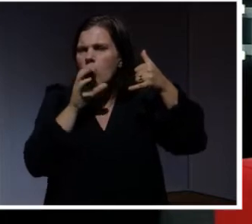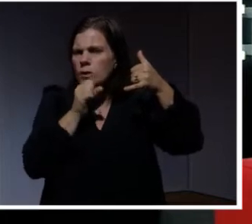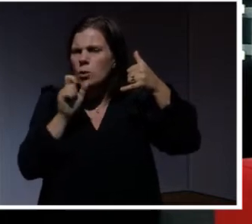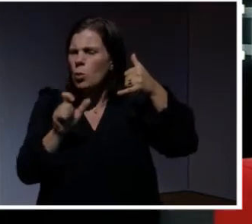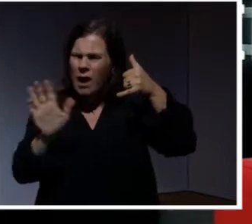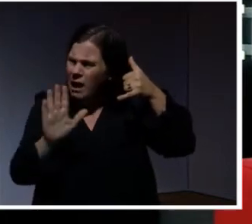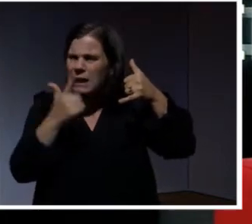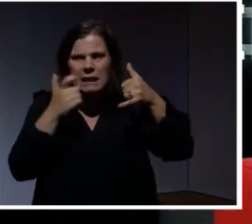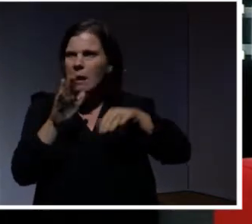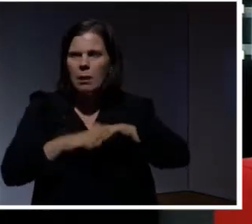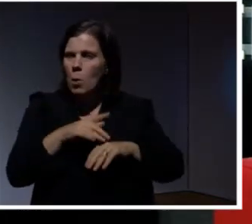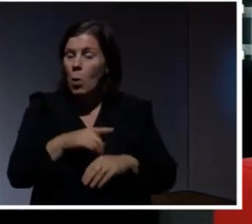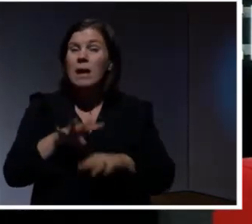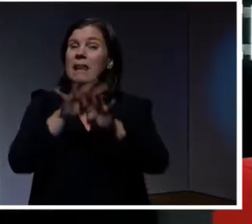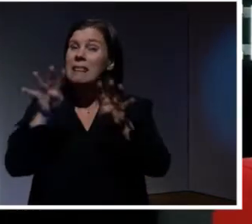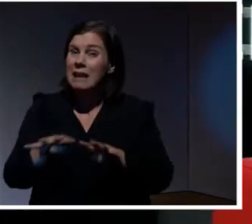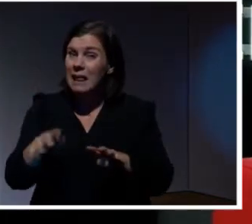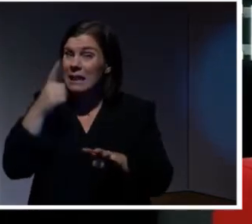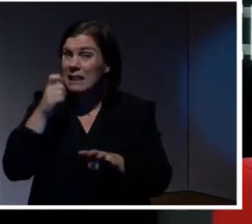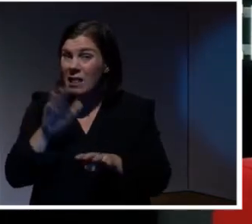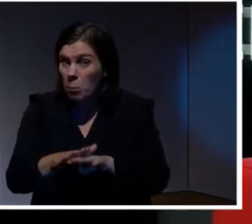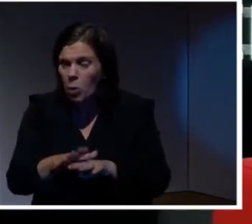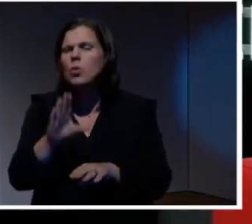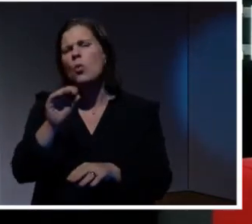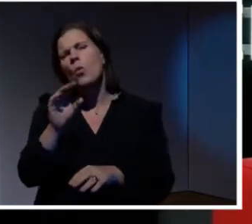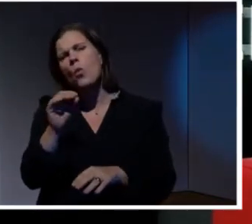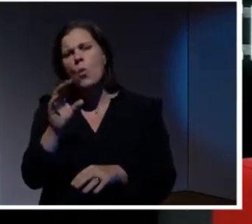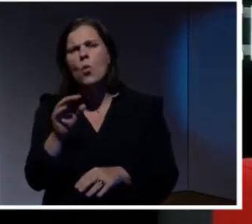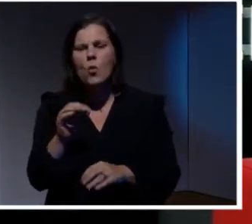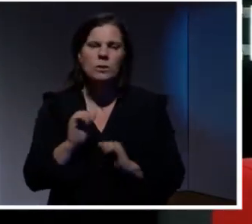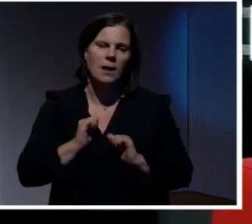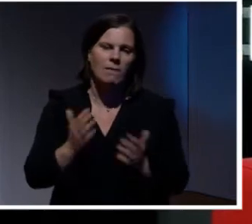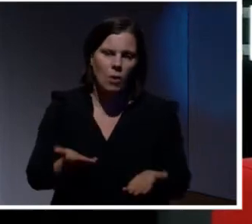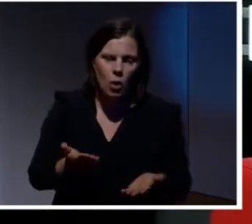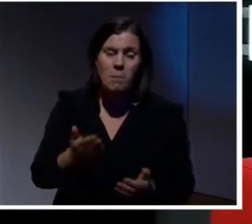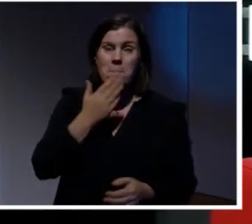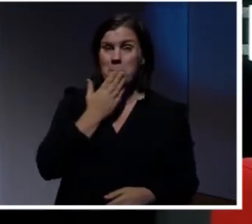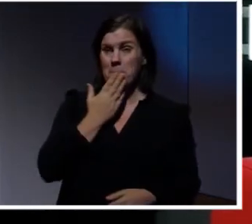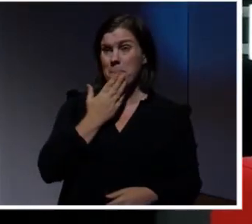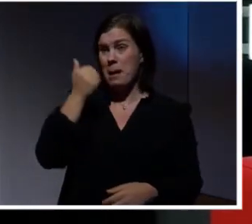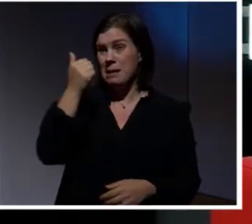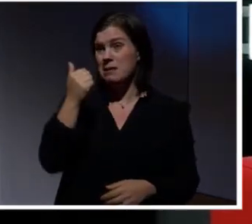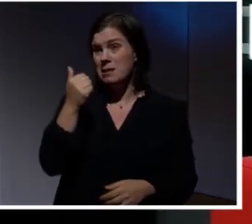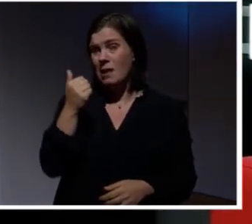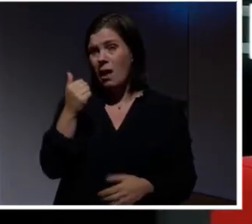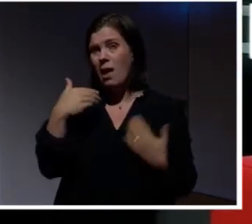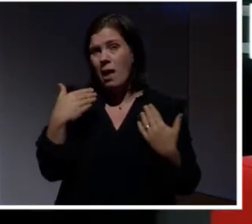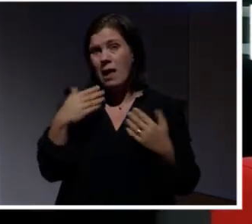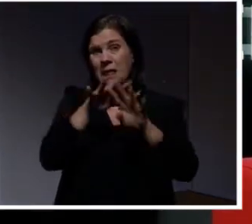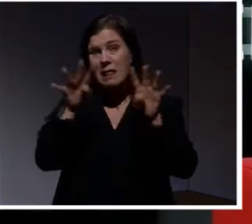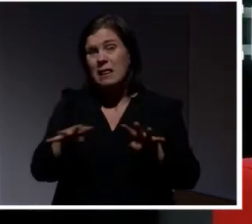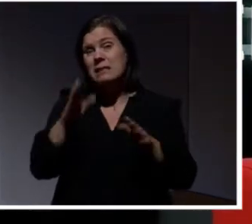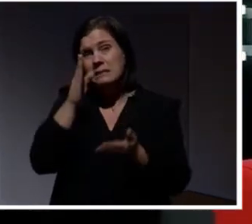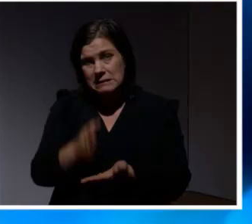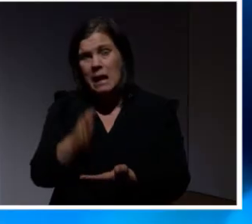Lita inte på internet. Jo, det är klart vi gör. Det bästa sättet att se till att internet blir